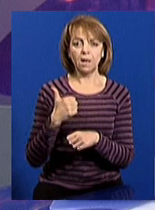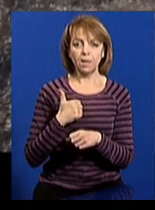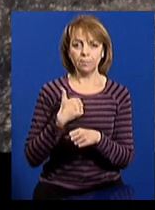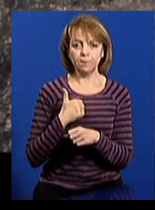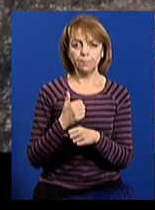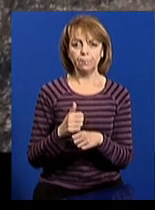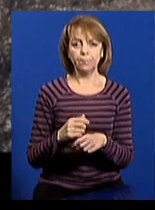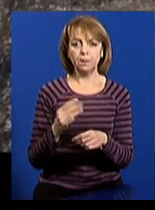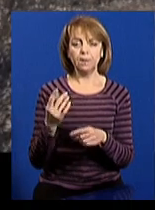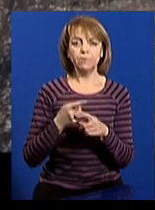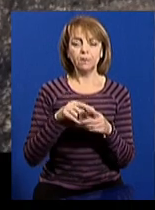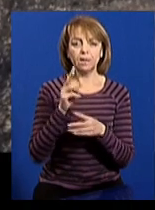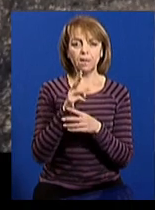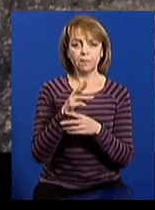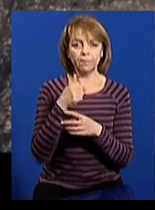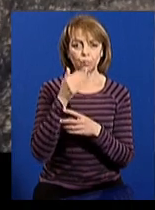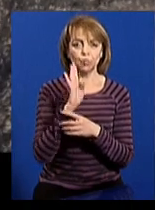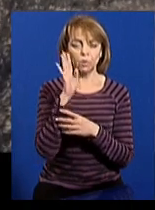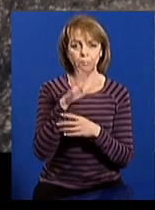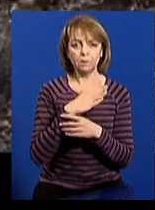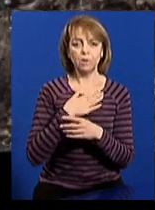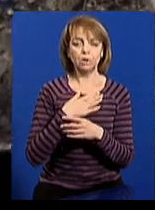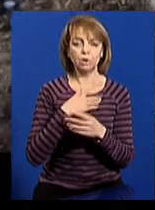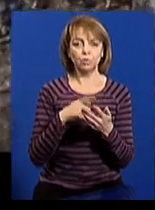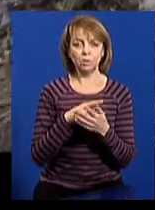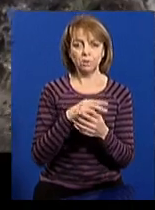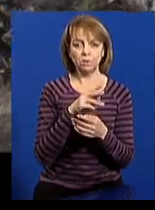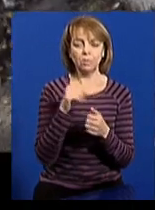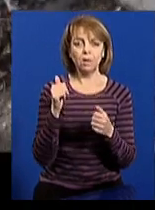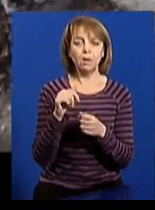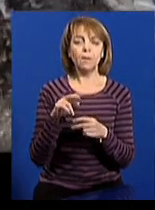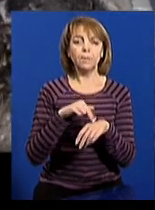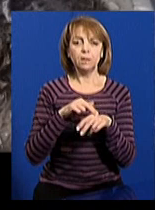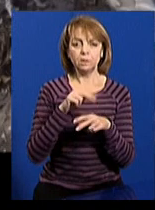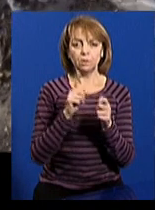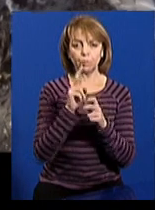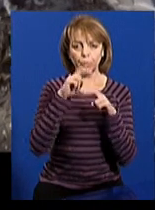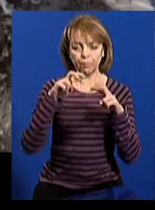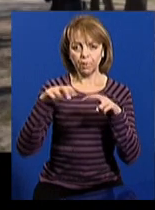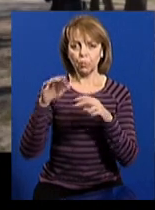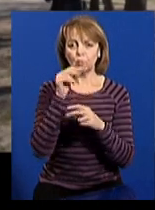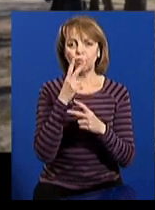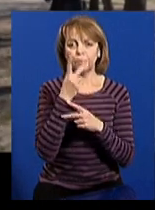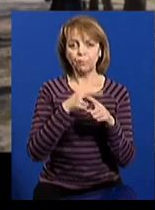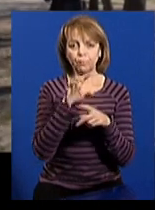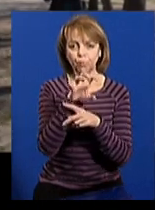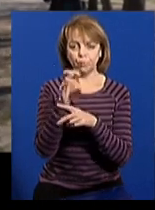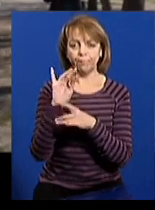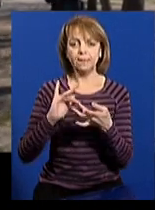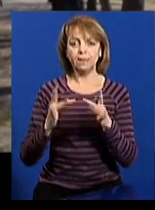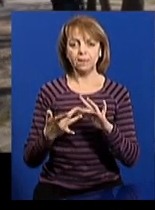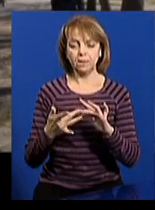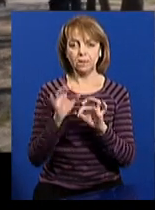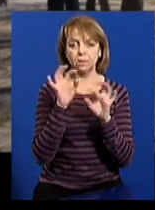армії. Ці кадри вранці зафільмували наші кореспонденти. Правоохоронці розпочали перевірку, коли побачили світлини в